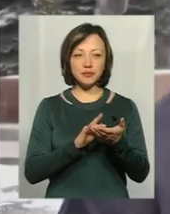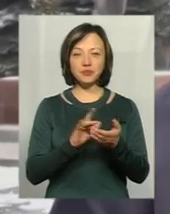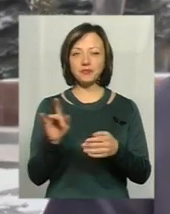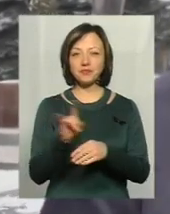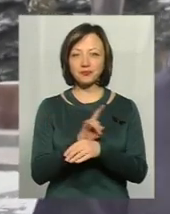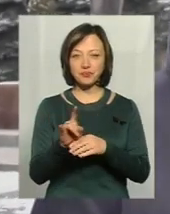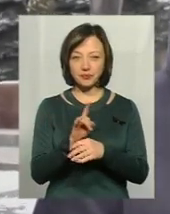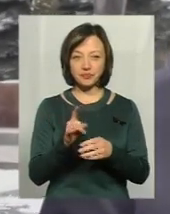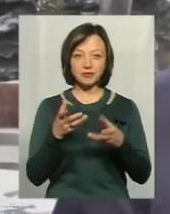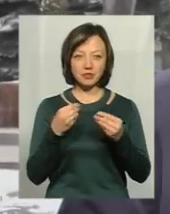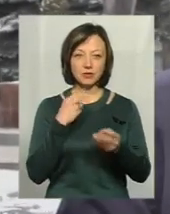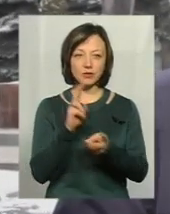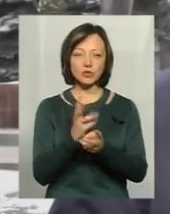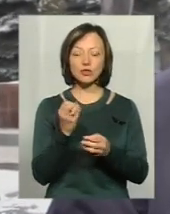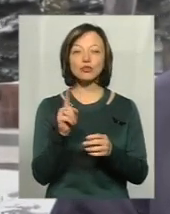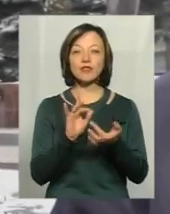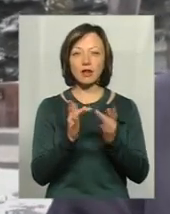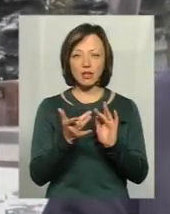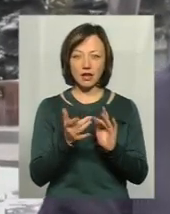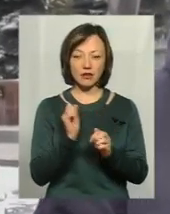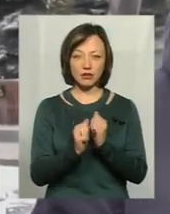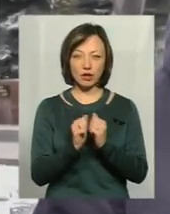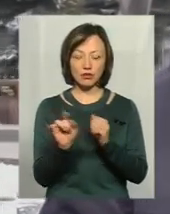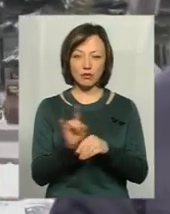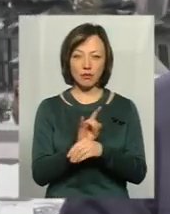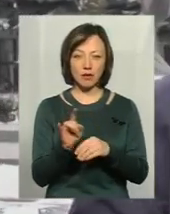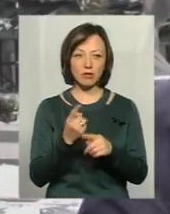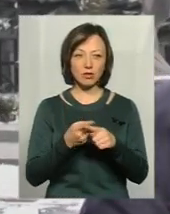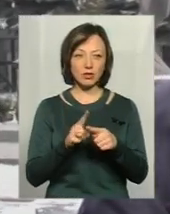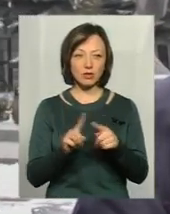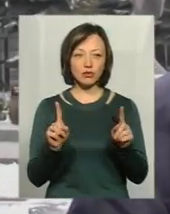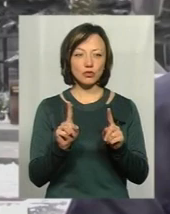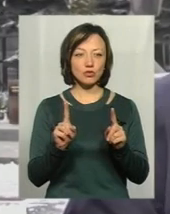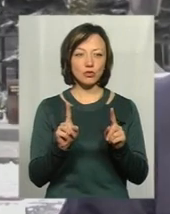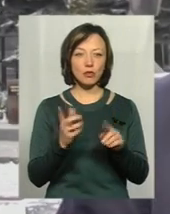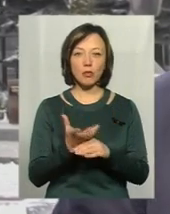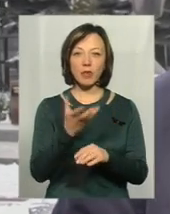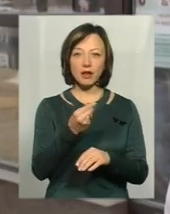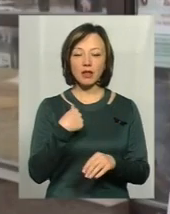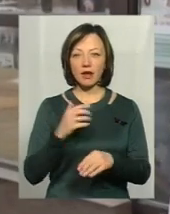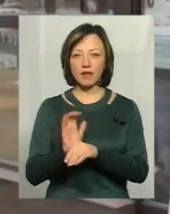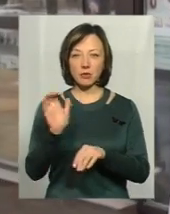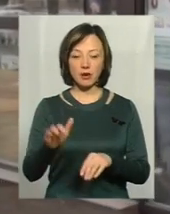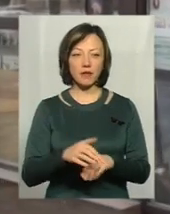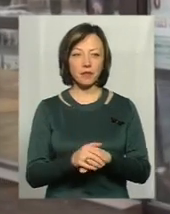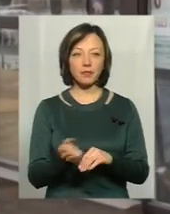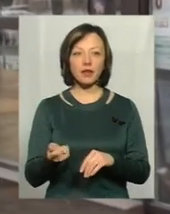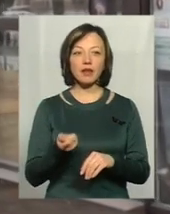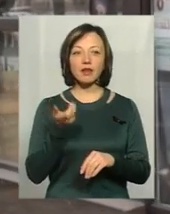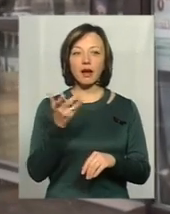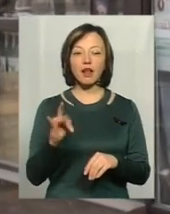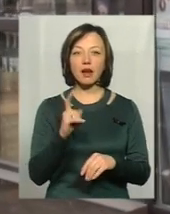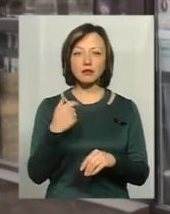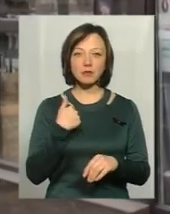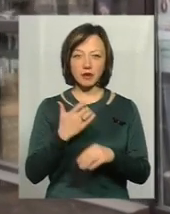що зустрічав, потім що, в інтернеті обманюють, це що, спочатку платіть, потім я відправлю. Декілька разів мені приходили на